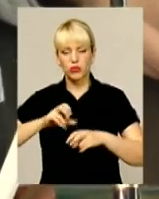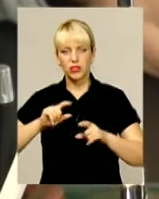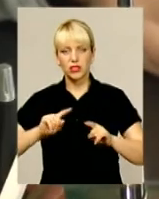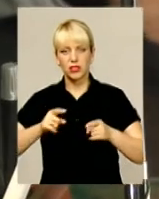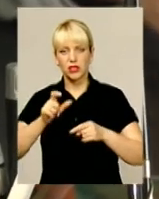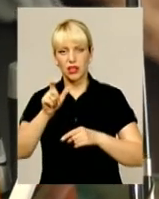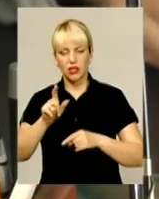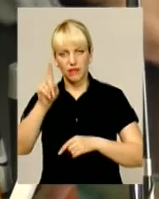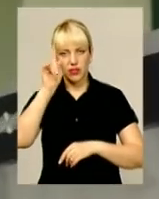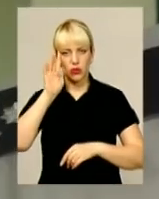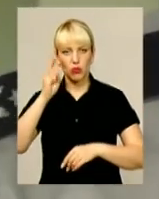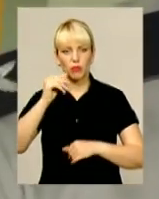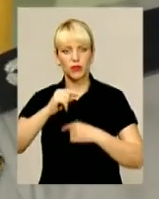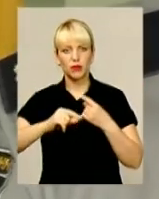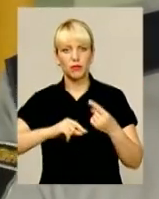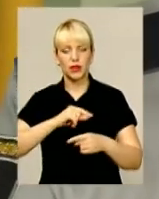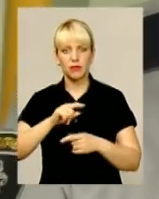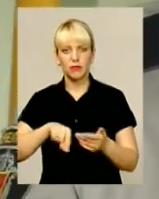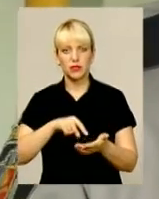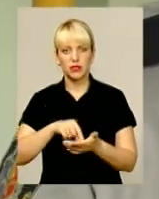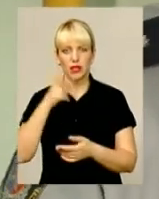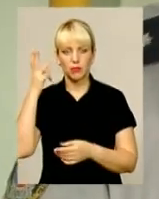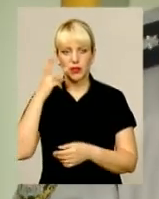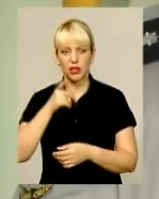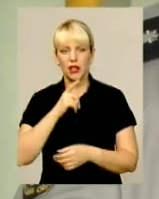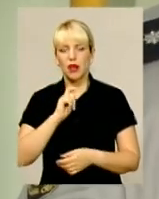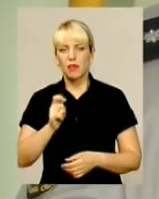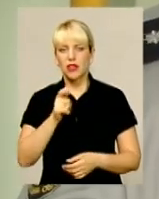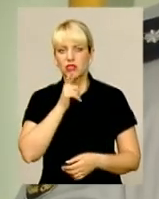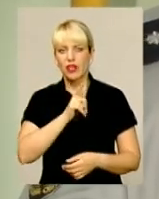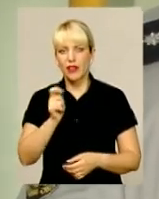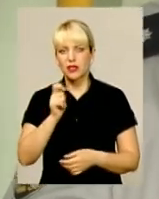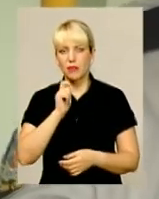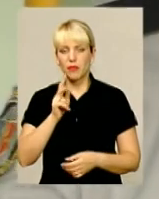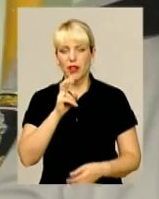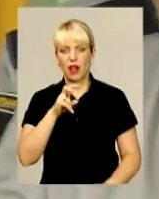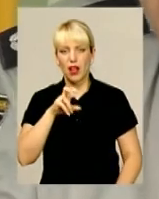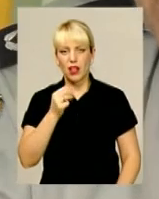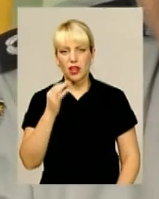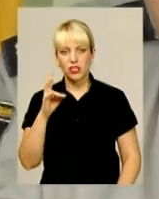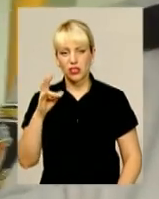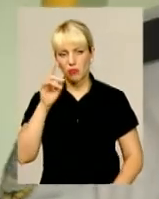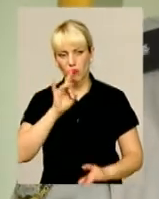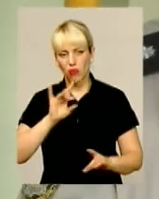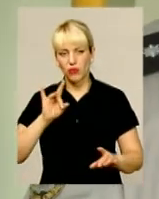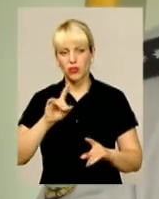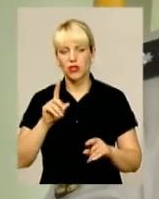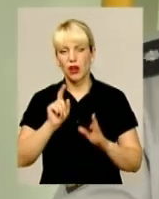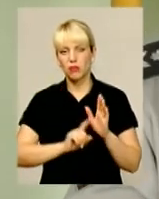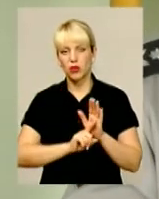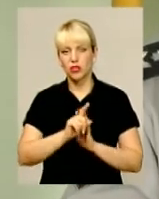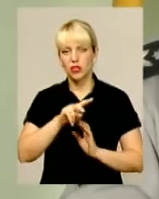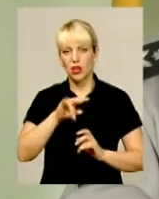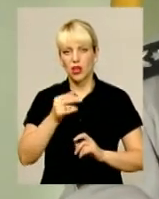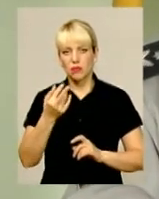відомих підприємців Хмельницького. Тоді під час брифінгу головний поліцейський міста Володимир Калашнік повідомив, на початку липня на території одного